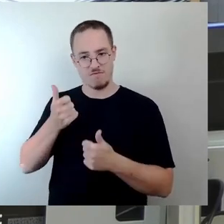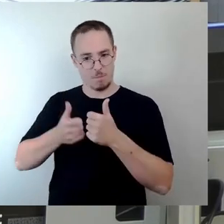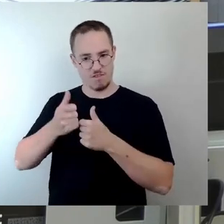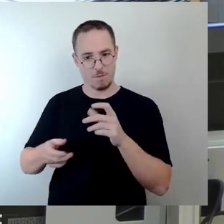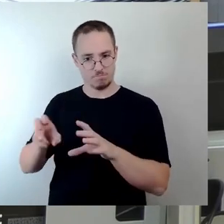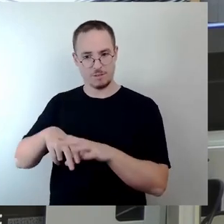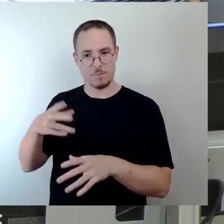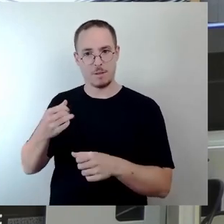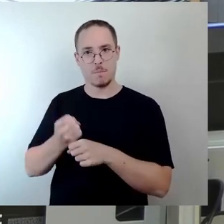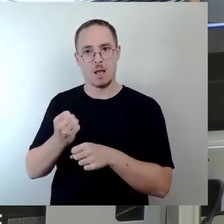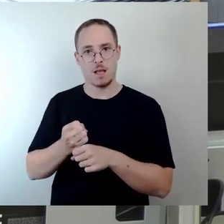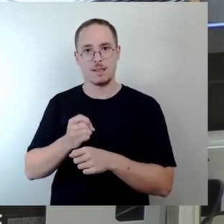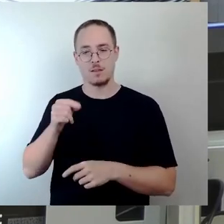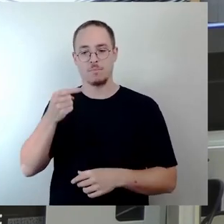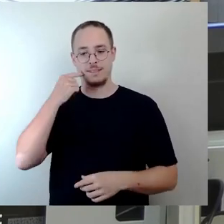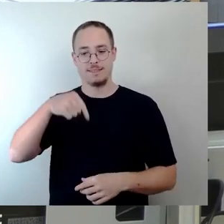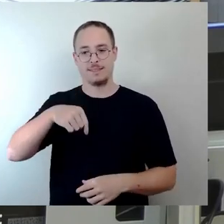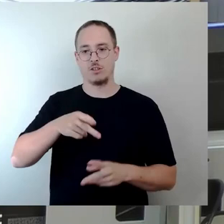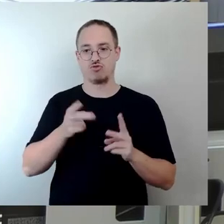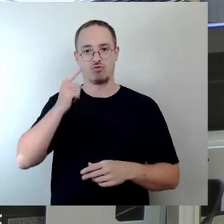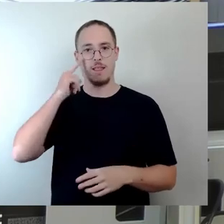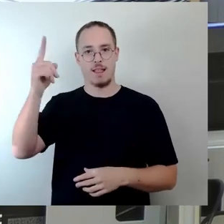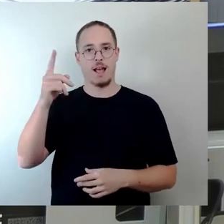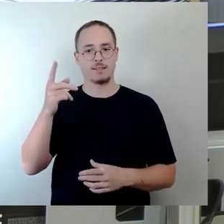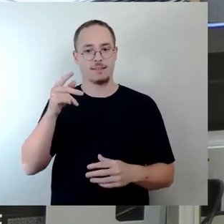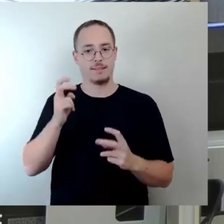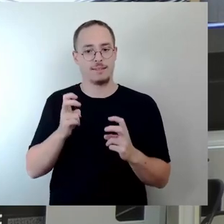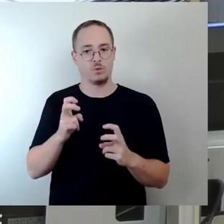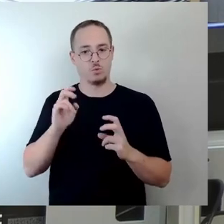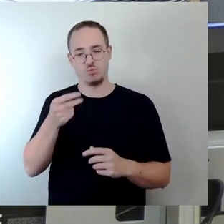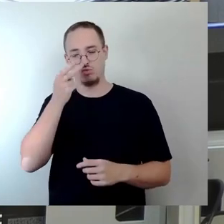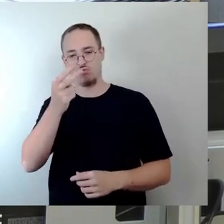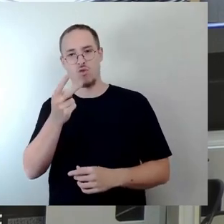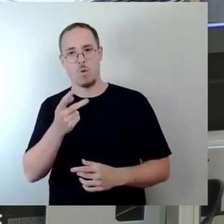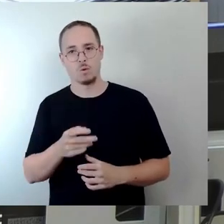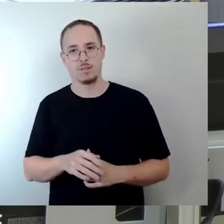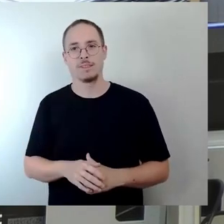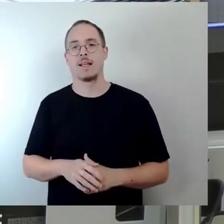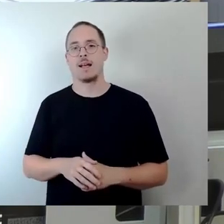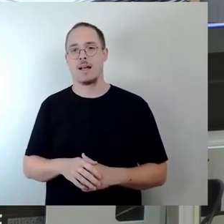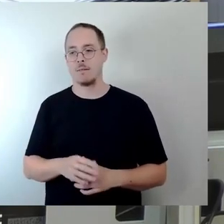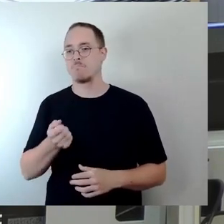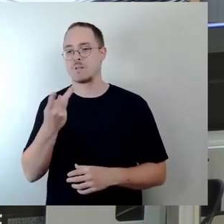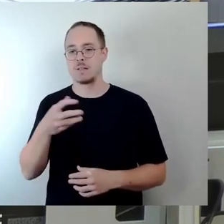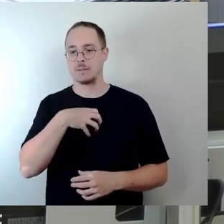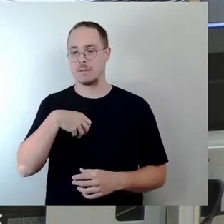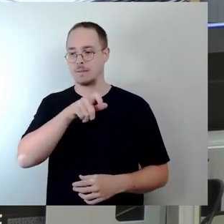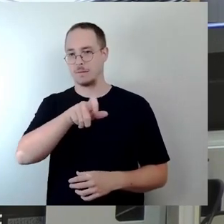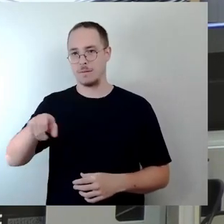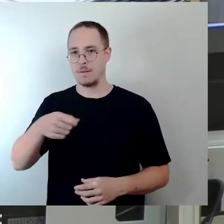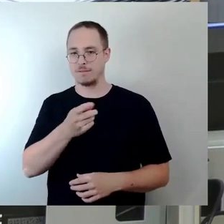in Dresden, insbesondere die Dresdner, die irgendwas dagegen haben, dass wir jetzt doch so groß bauen. Selbst wenn der Denkmalschutz zustimmt.